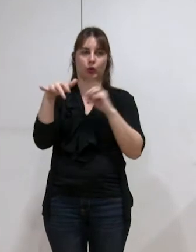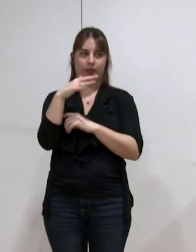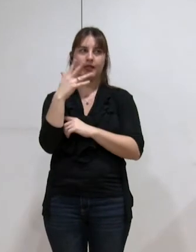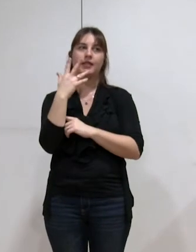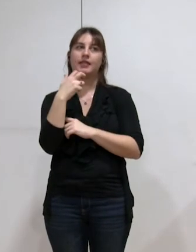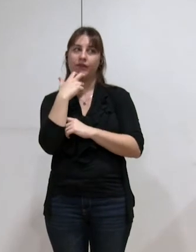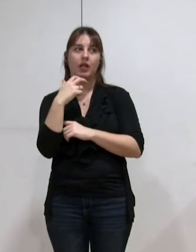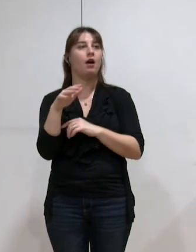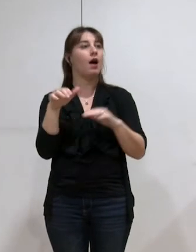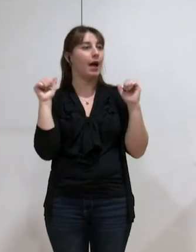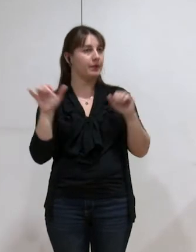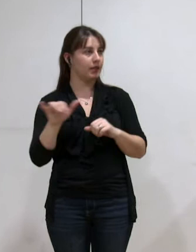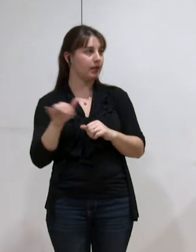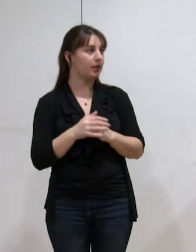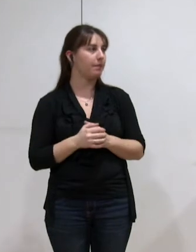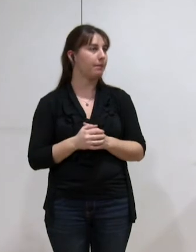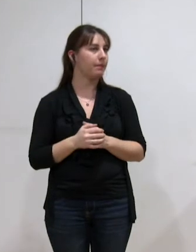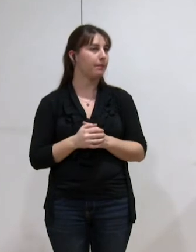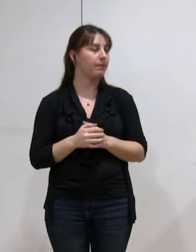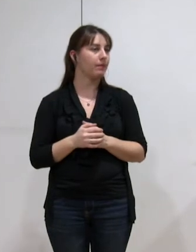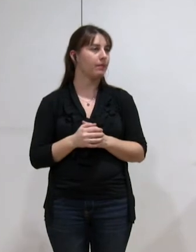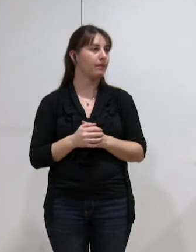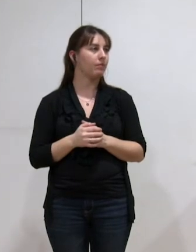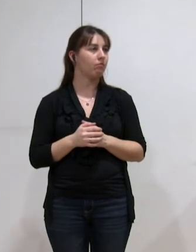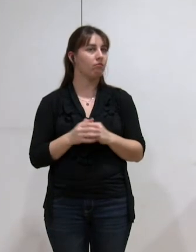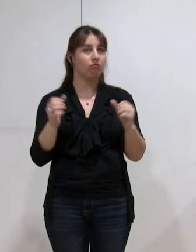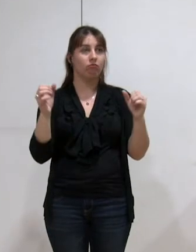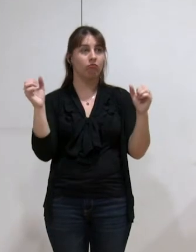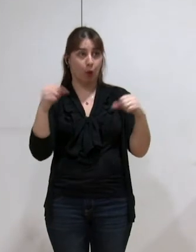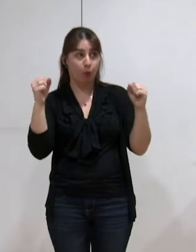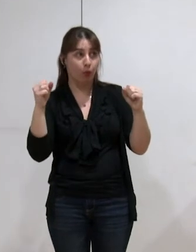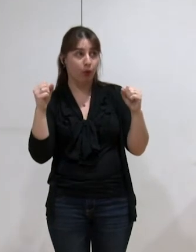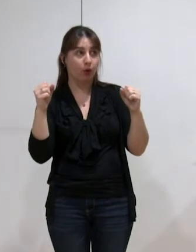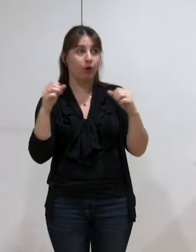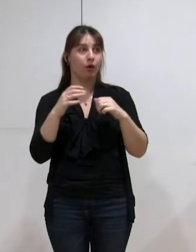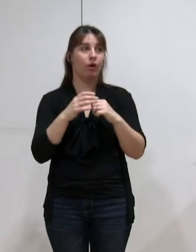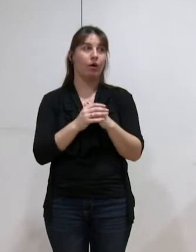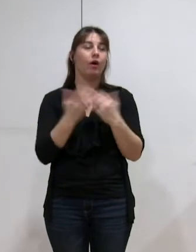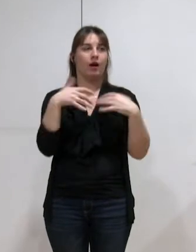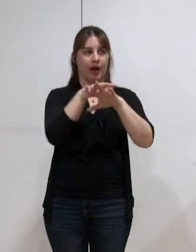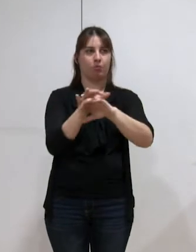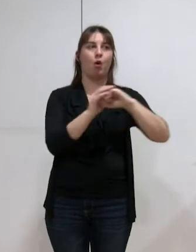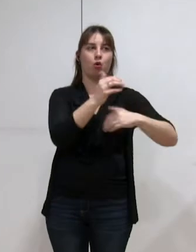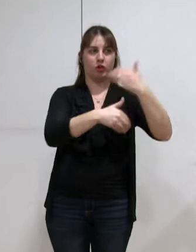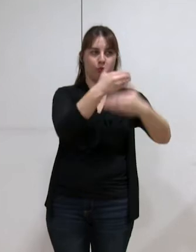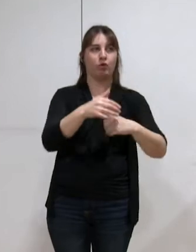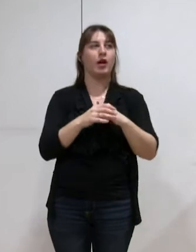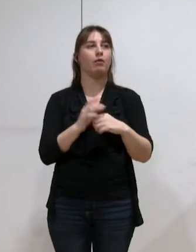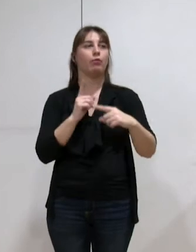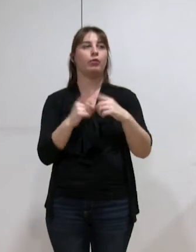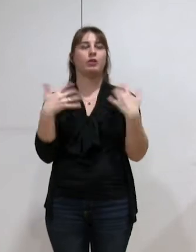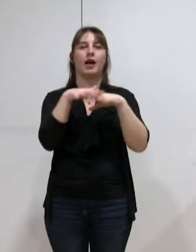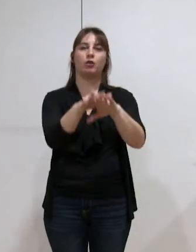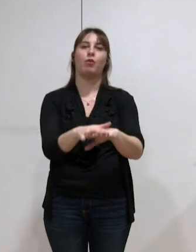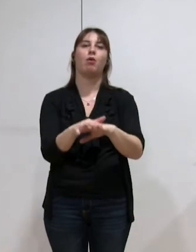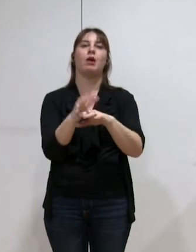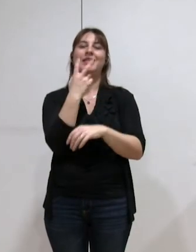'abstient, qui vote pour, rassemblement de gauche et de progrès, rassemblement citoyen de la